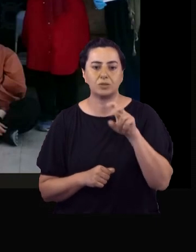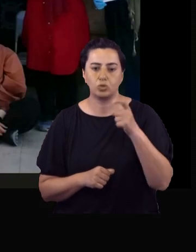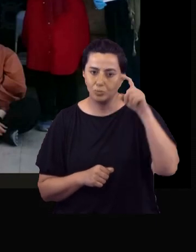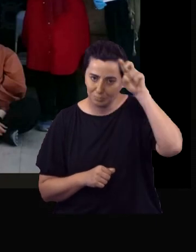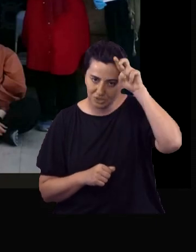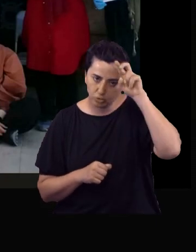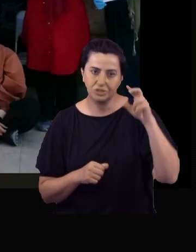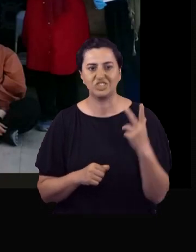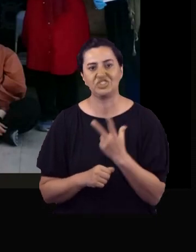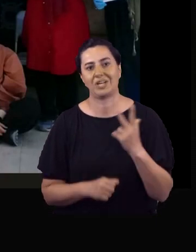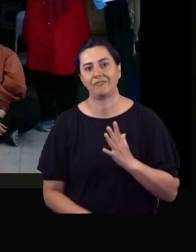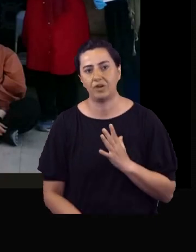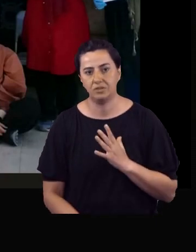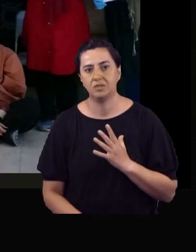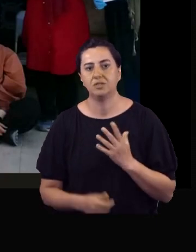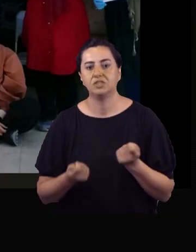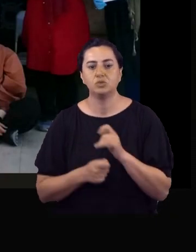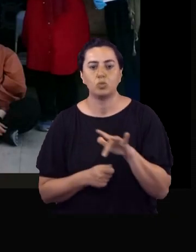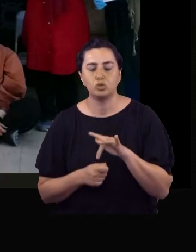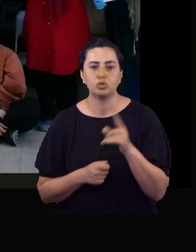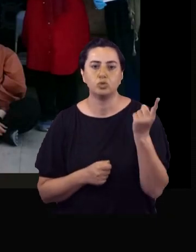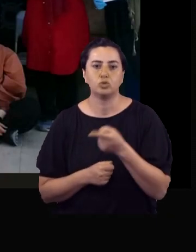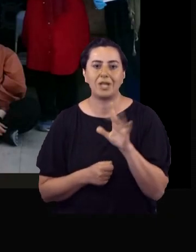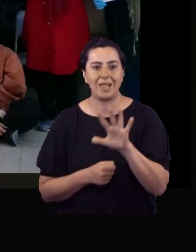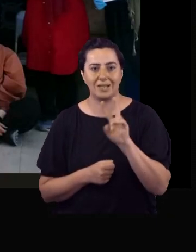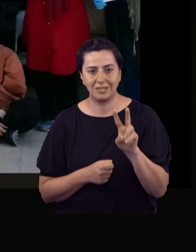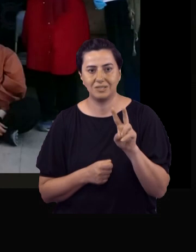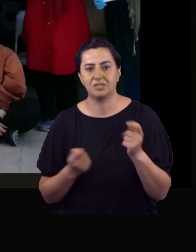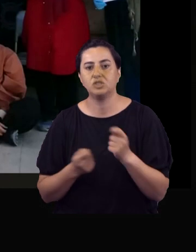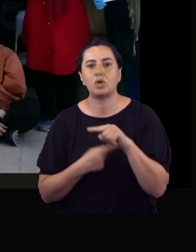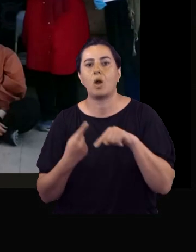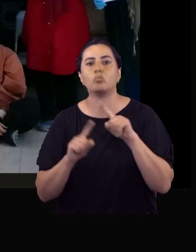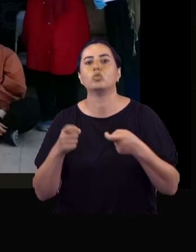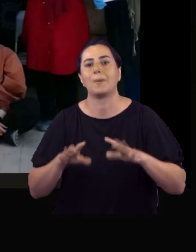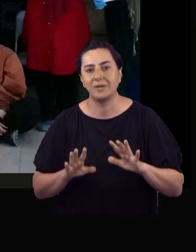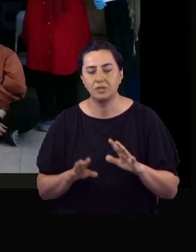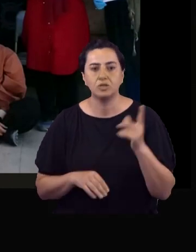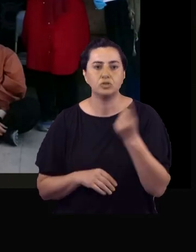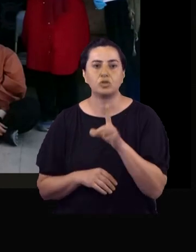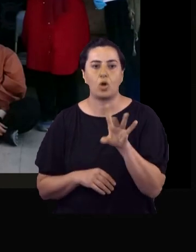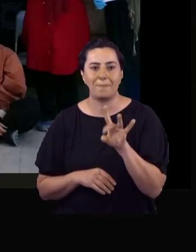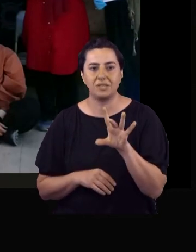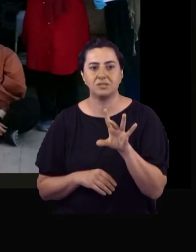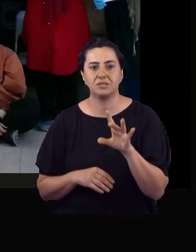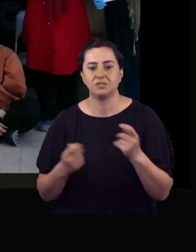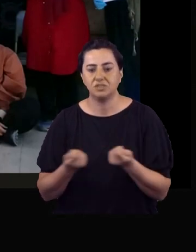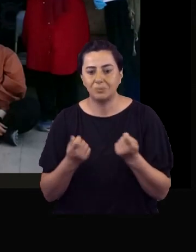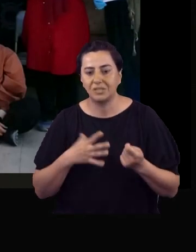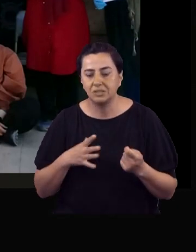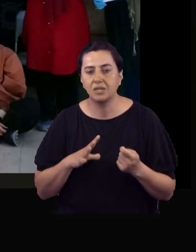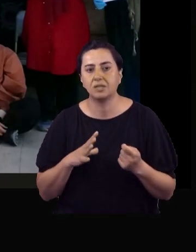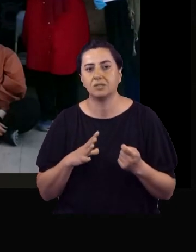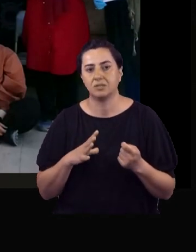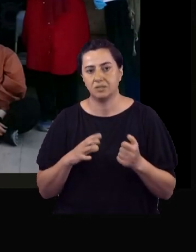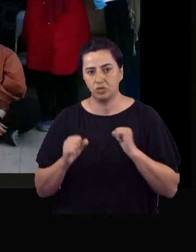şiddetin varlığından bahsetti. İşsizlik konusunda %52'si iş bulamadığını, %15'i çalışmak istediği